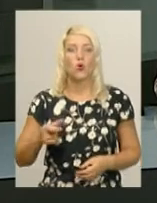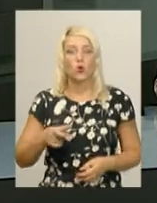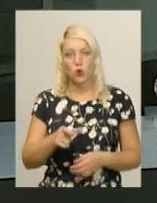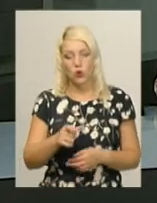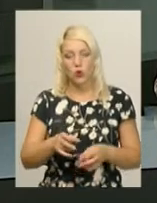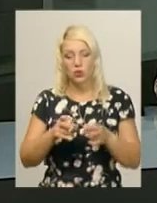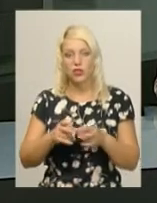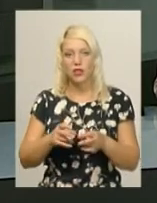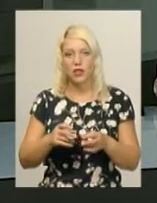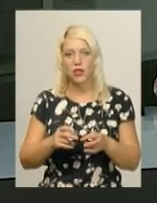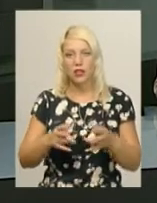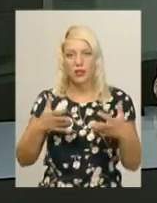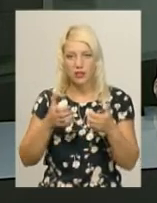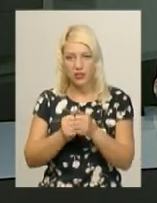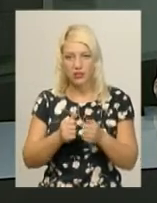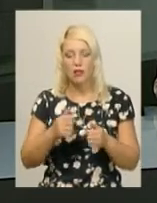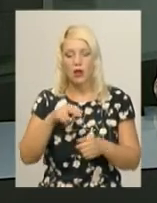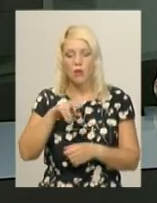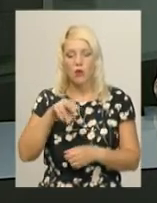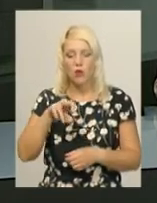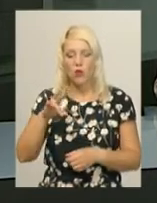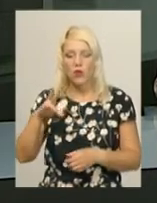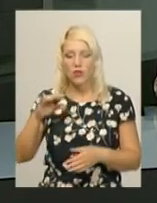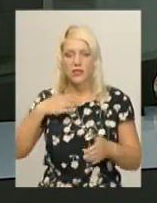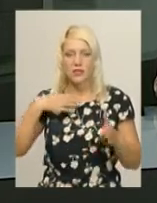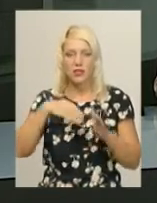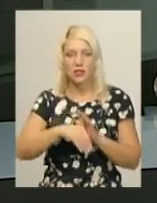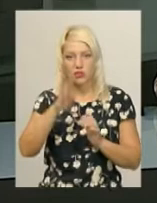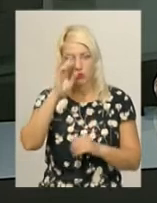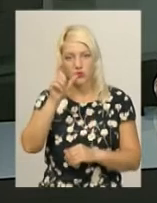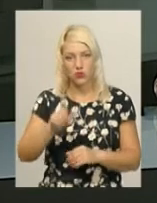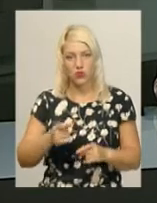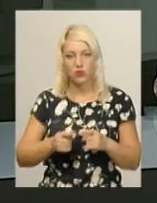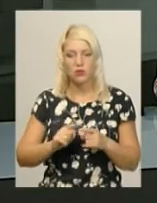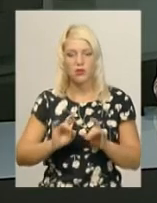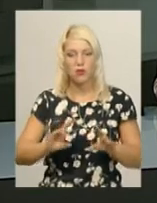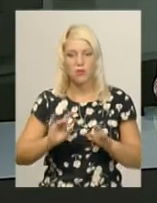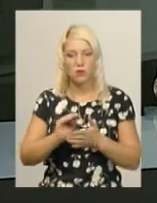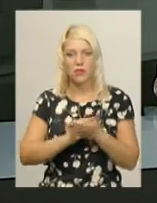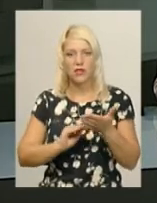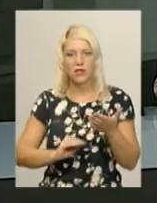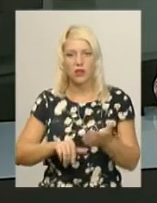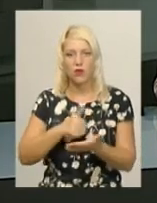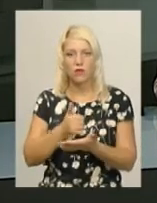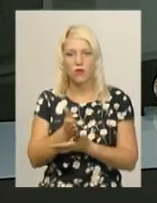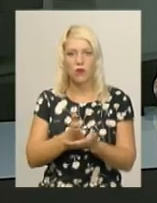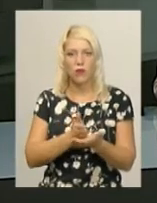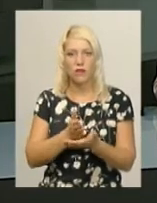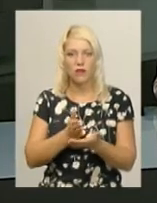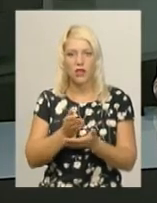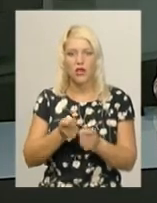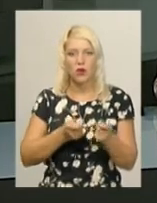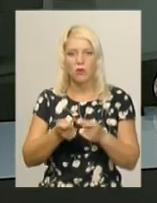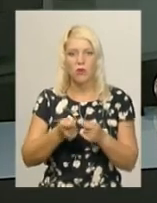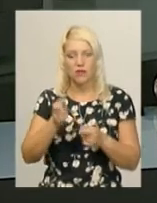-транспортній пригоді, що сталося у місті Полонне, загинув чоловік. Про це повідомив прес-секретар головного управління Державної служби з